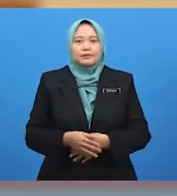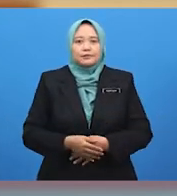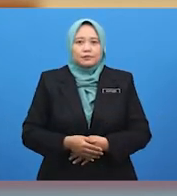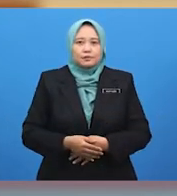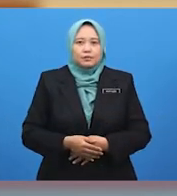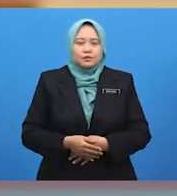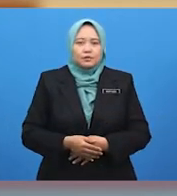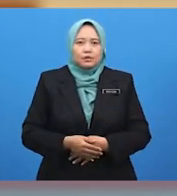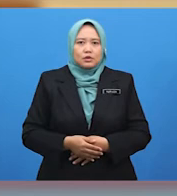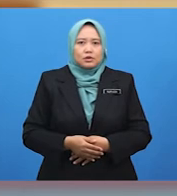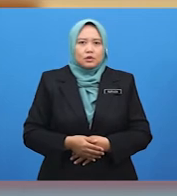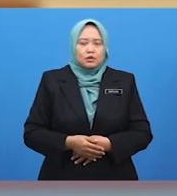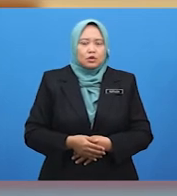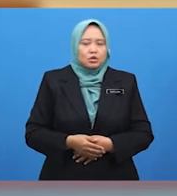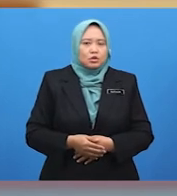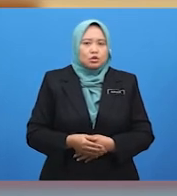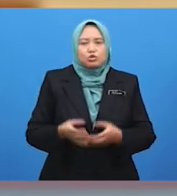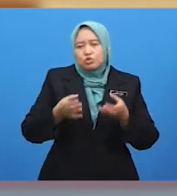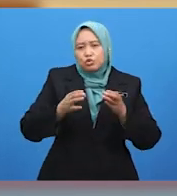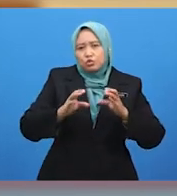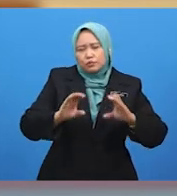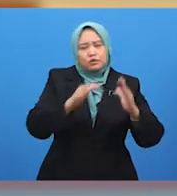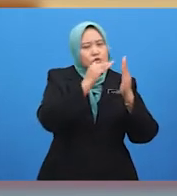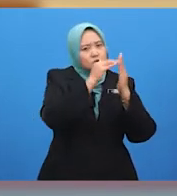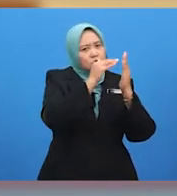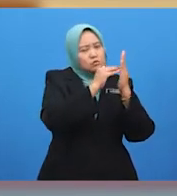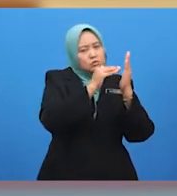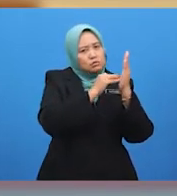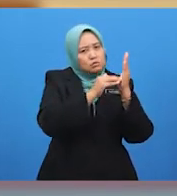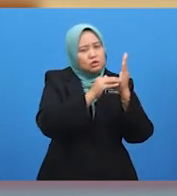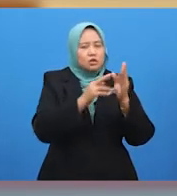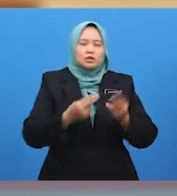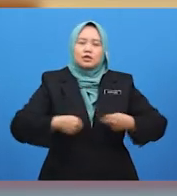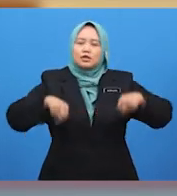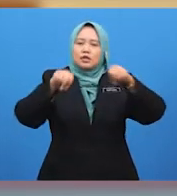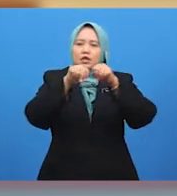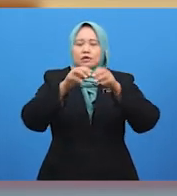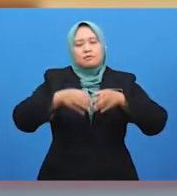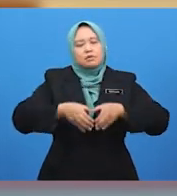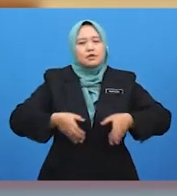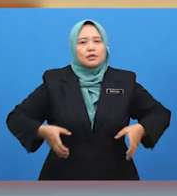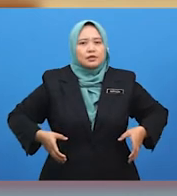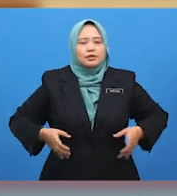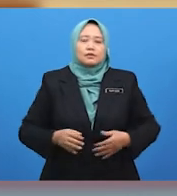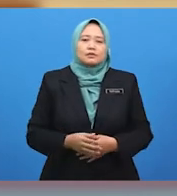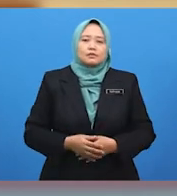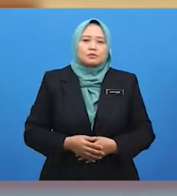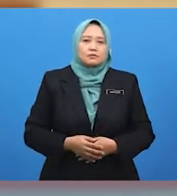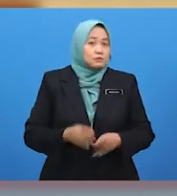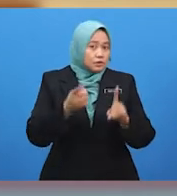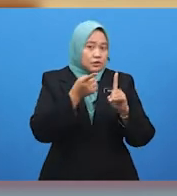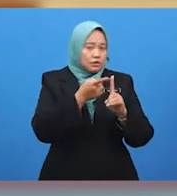cuba senaraikan tindakan berani yang kamu tahu. Cikgu, setahu saya, tindakan berani ialah